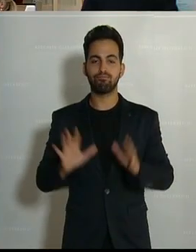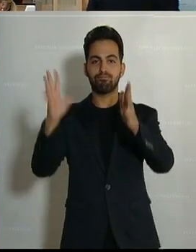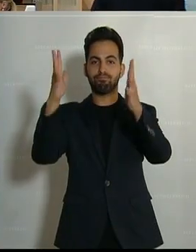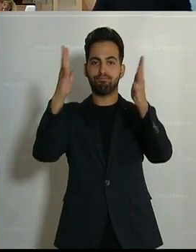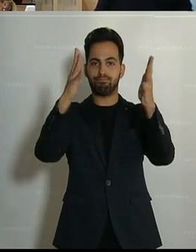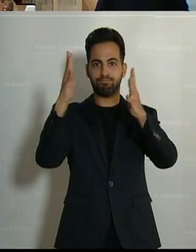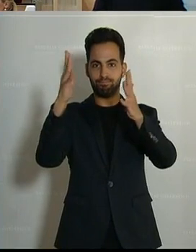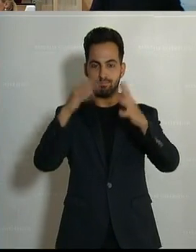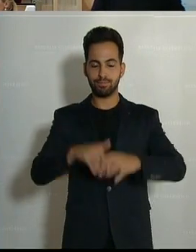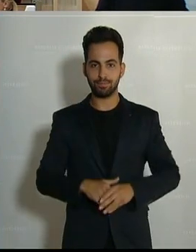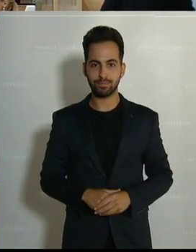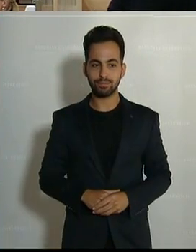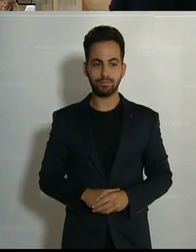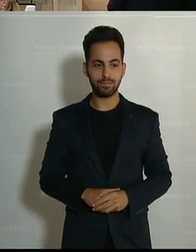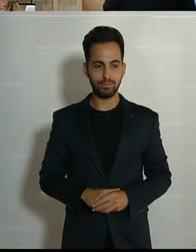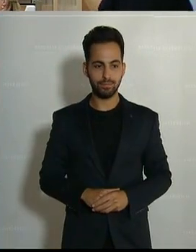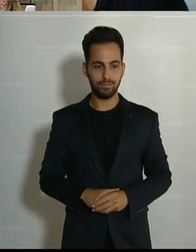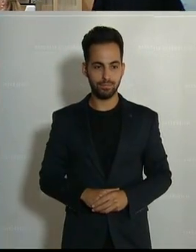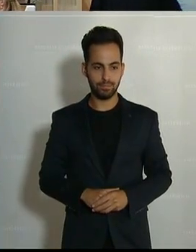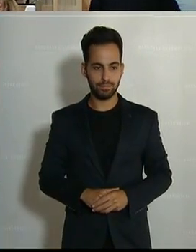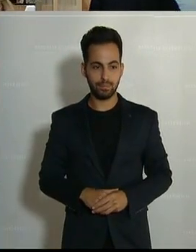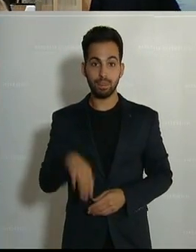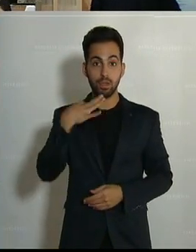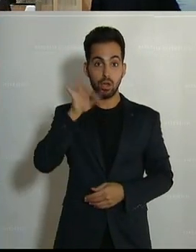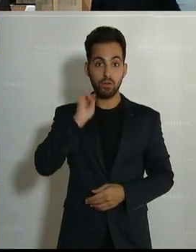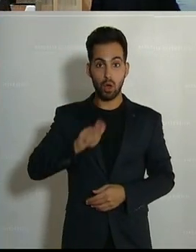Das war Rudolf Taschner von der ÖVP mit einer tatsächlichen Berichtigung.